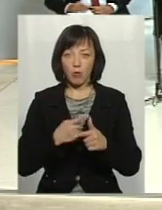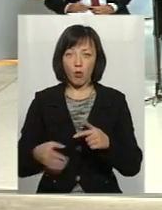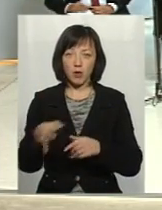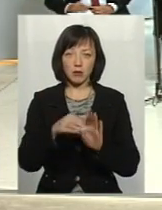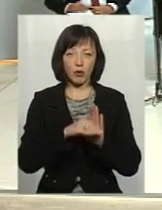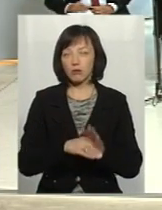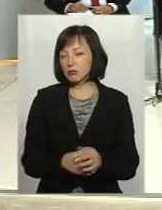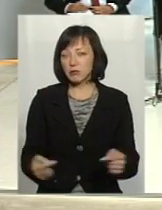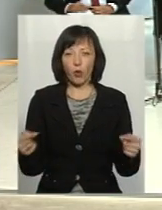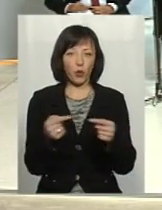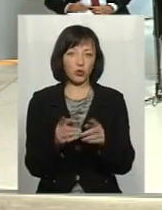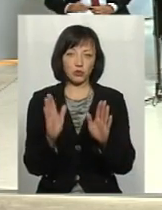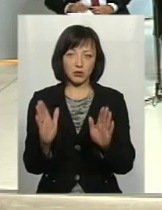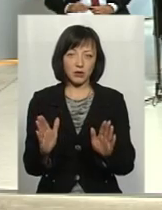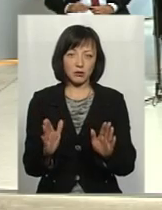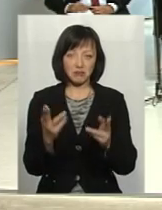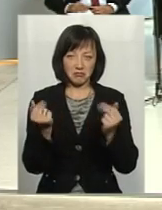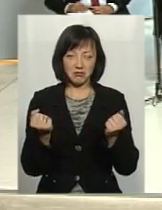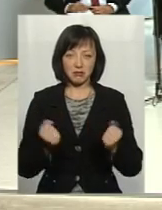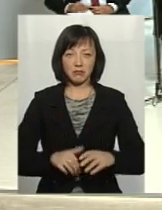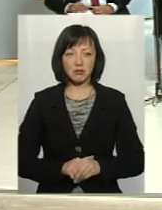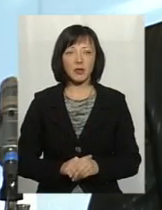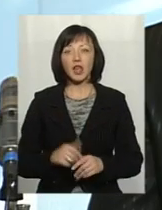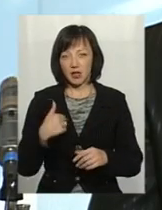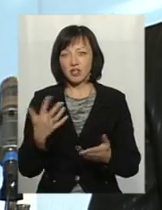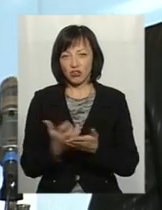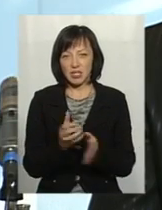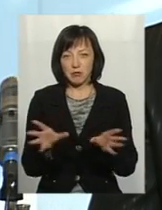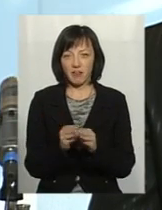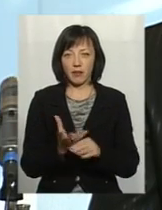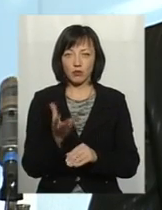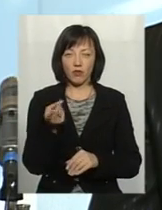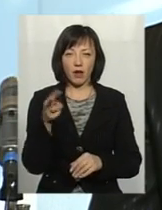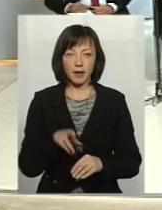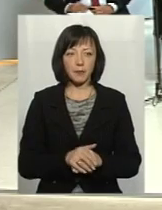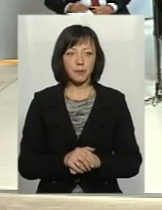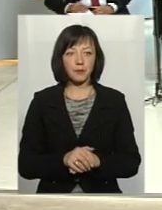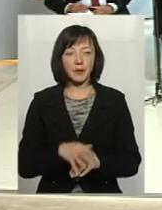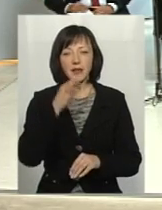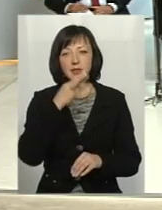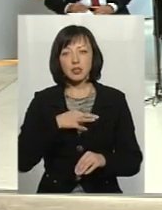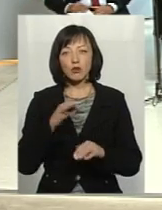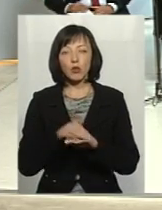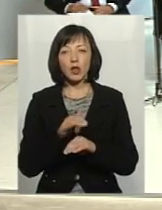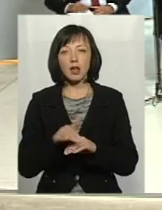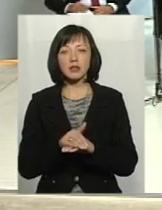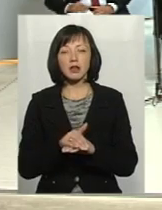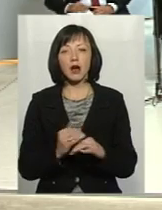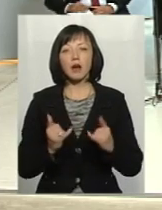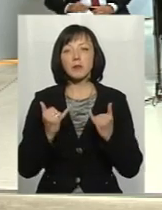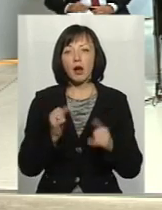програма? Однозначно тільки. І знайшли співфінансування? Обов'язково. Скажіть, будь ласка, пане